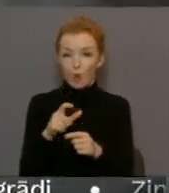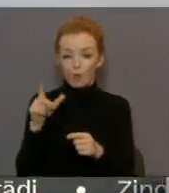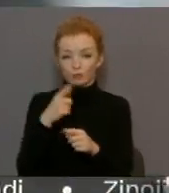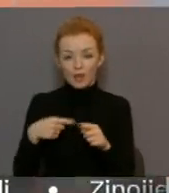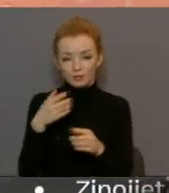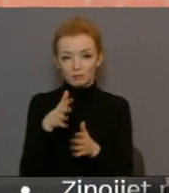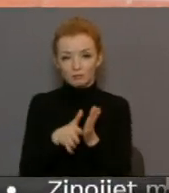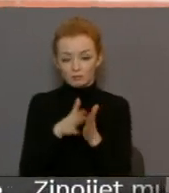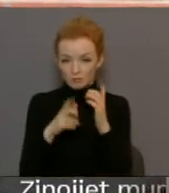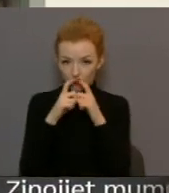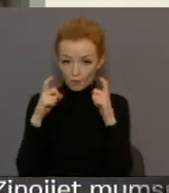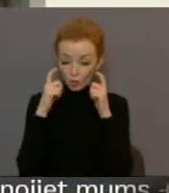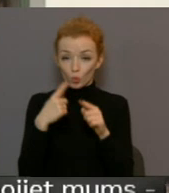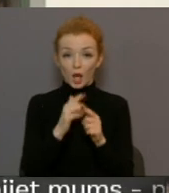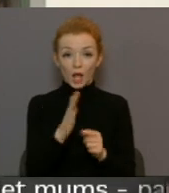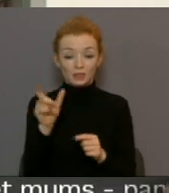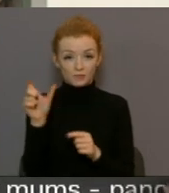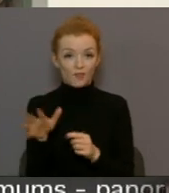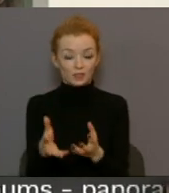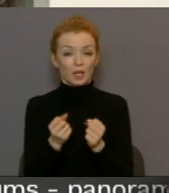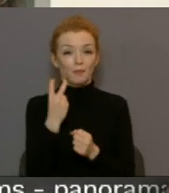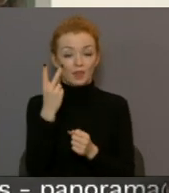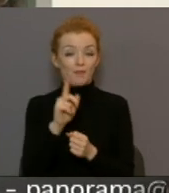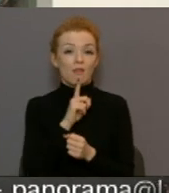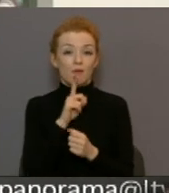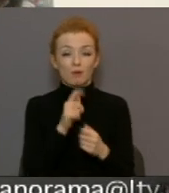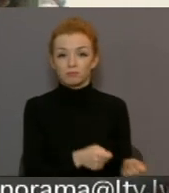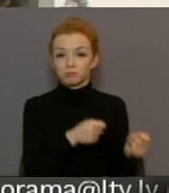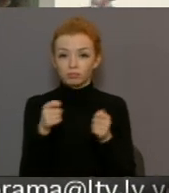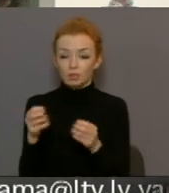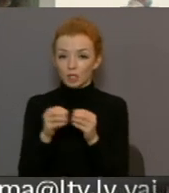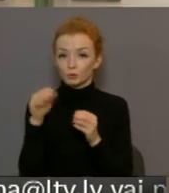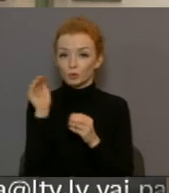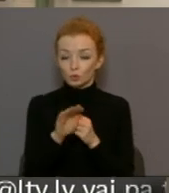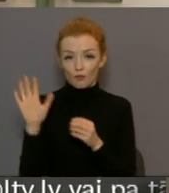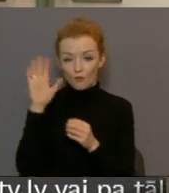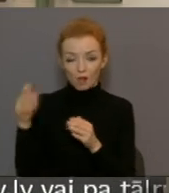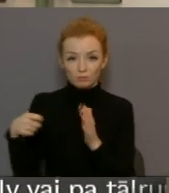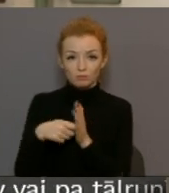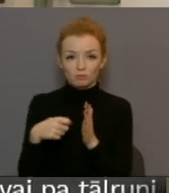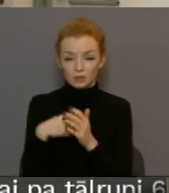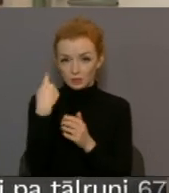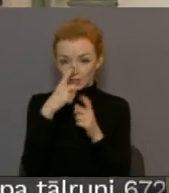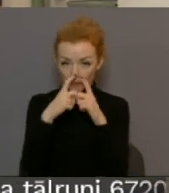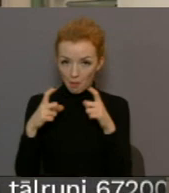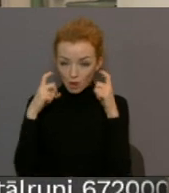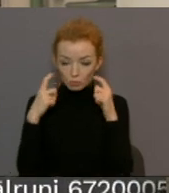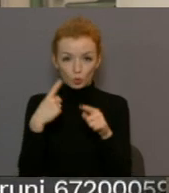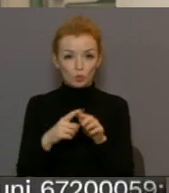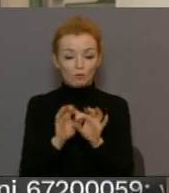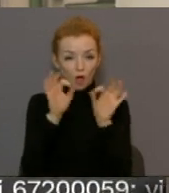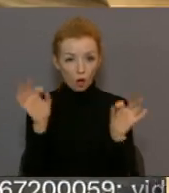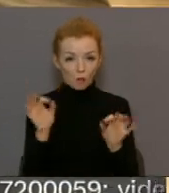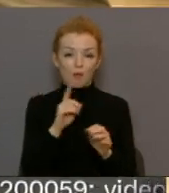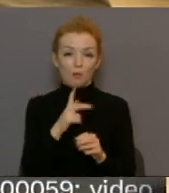Katrai no šīm personām pienākas divas. Liepājā līdz šim ir nogādātas 10 tūkstoši valsts finansētos sejas maskuņi, ja sākotnē Liepājas